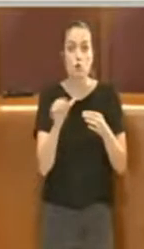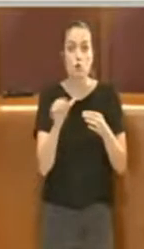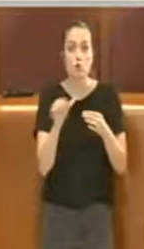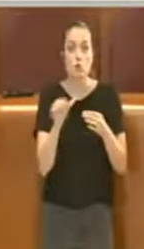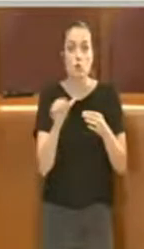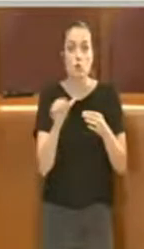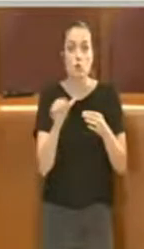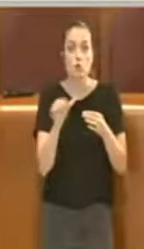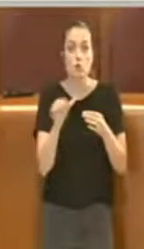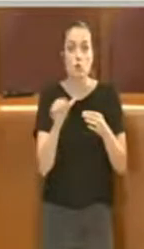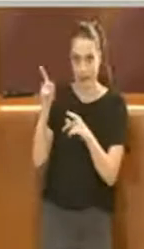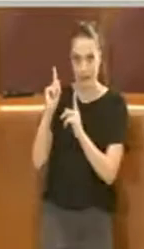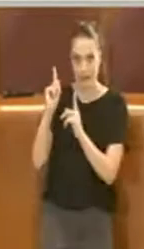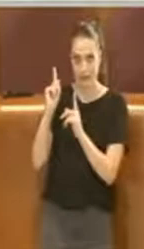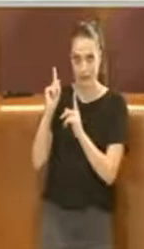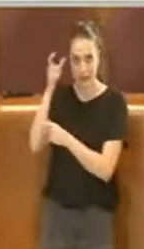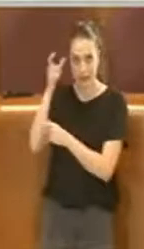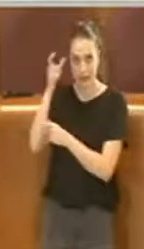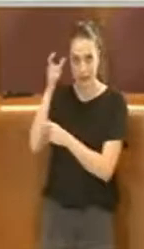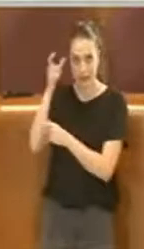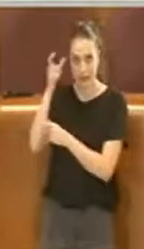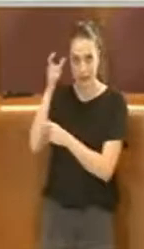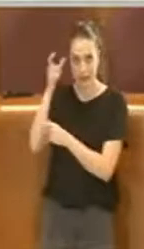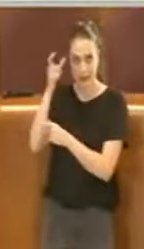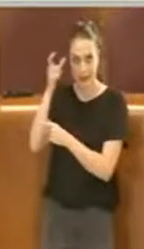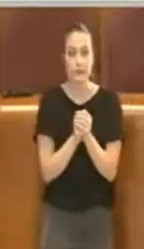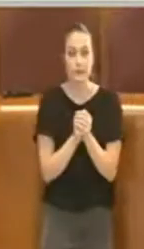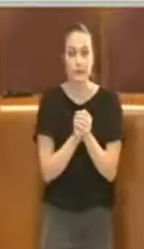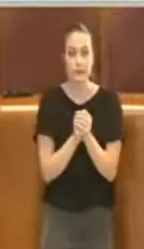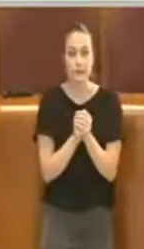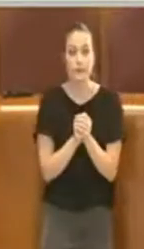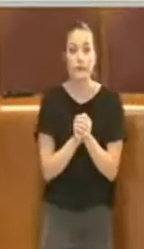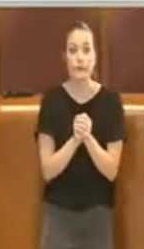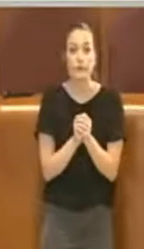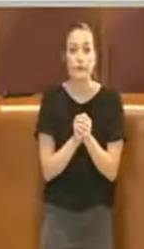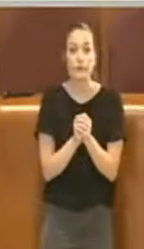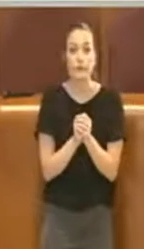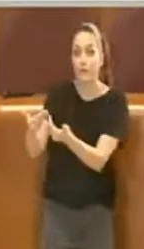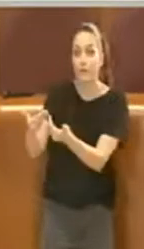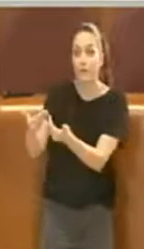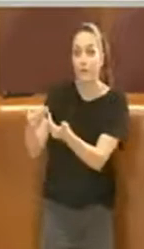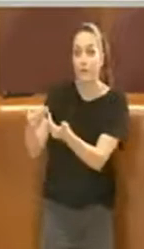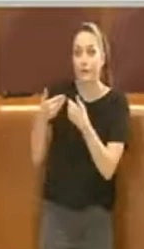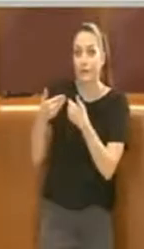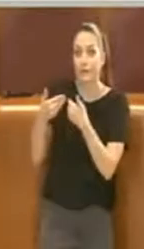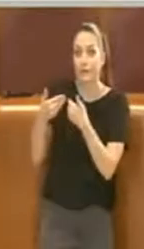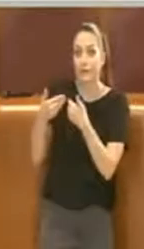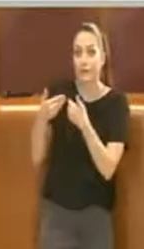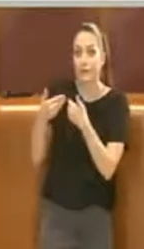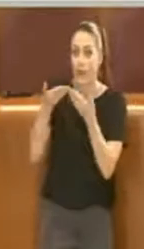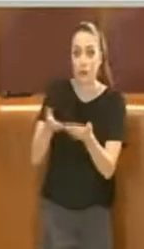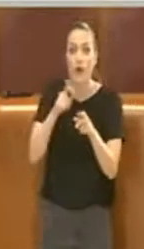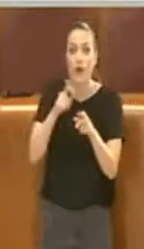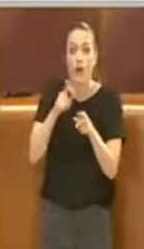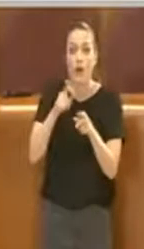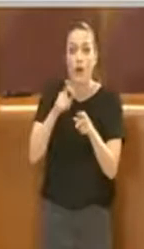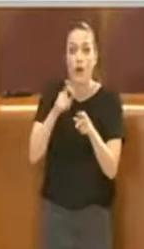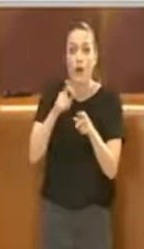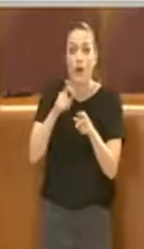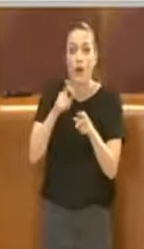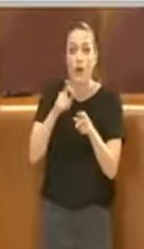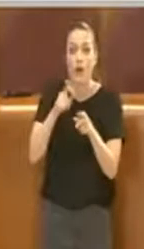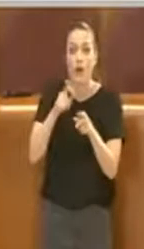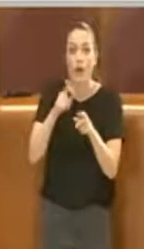politici, di dare voce al grido di aiuto delle attività produttive verso almeno il